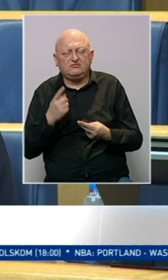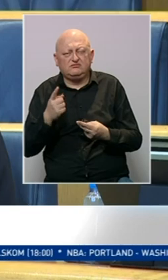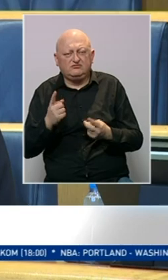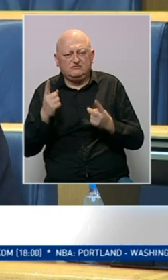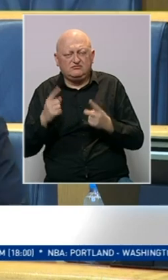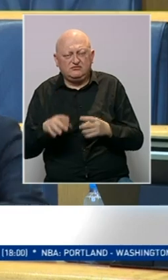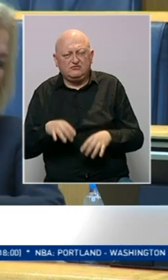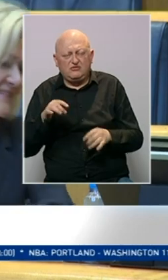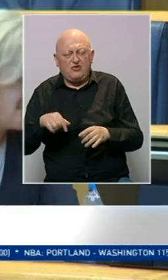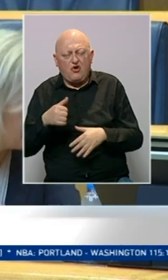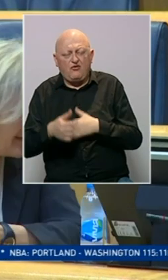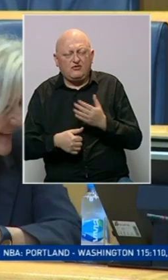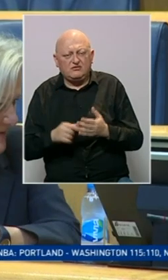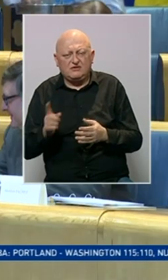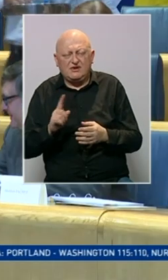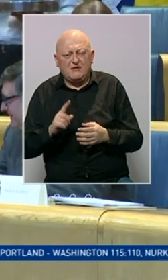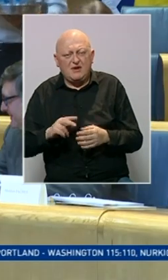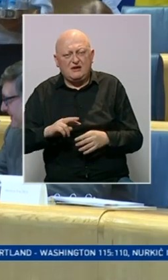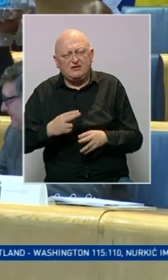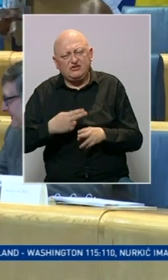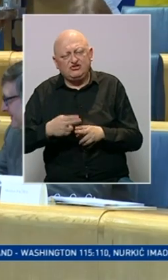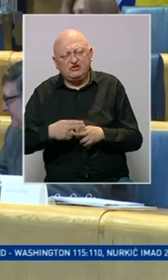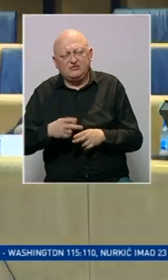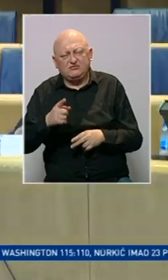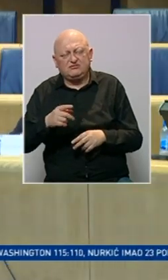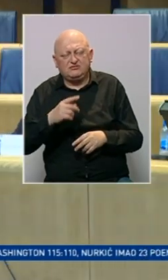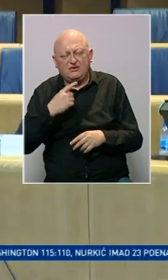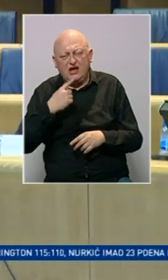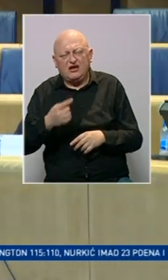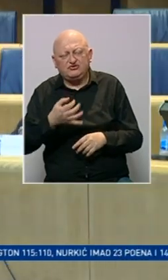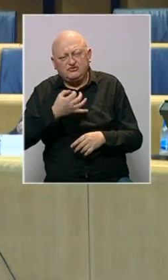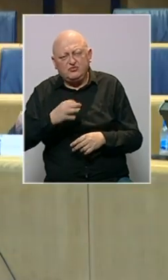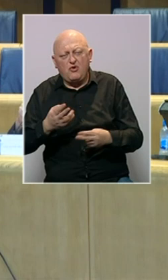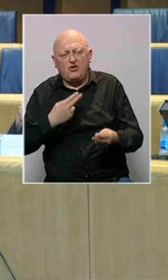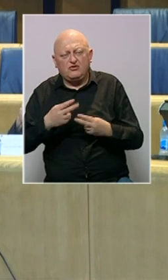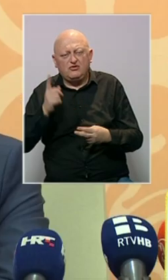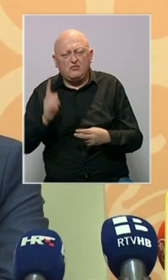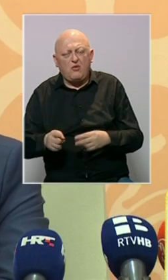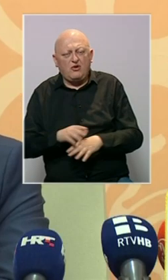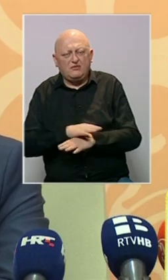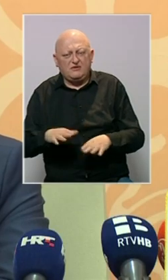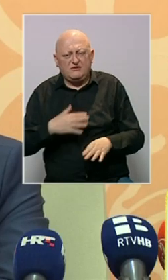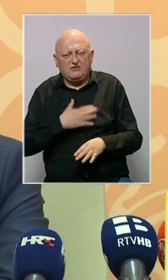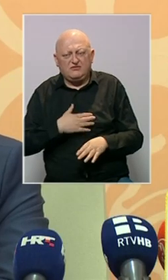održavanje izbora u ovoj godini nema alternativu i zato tvrde, volje za dogovor mora biti.